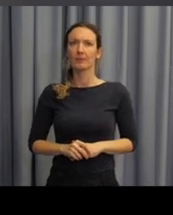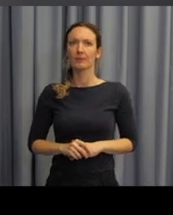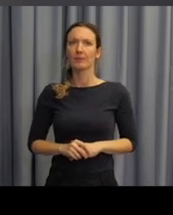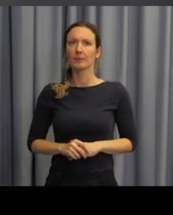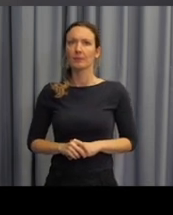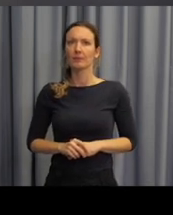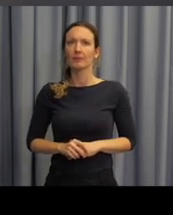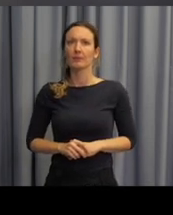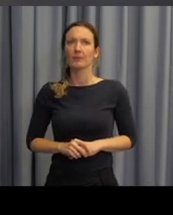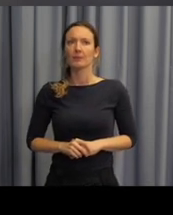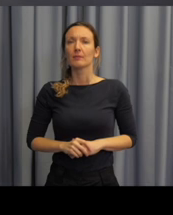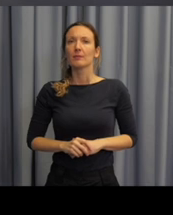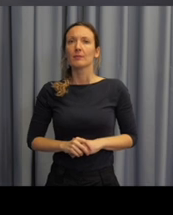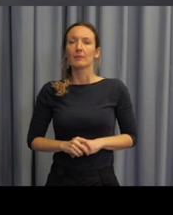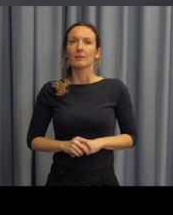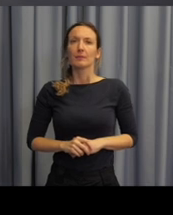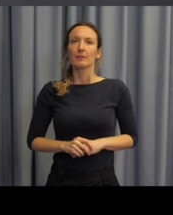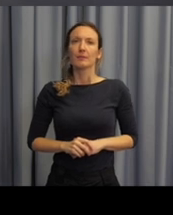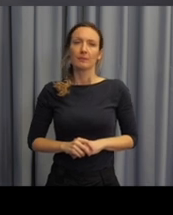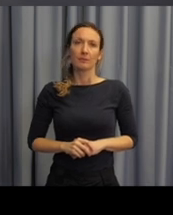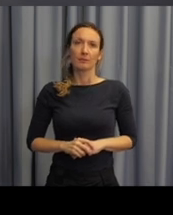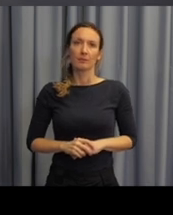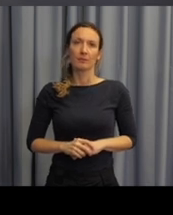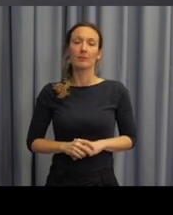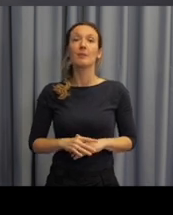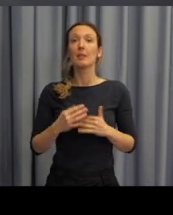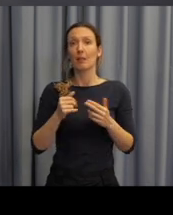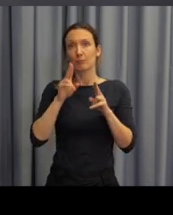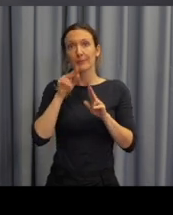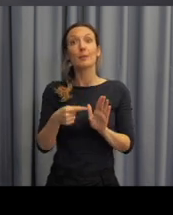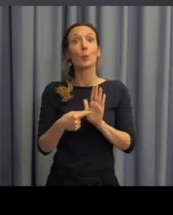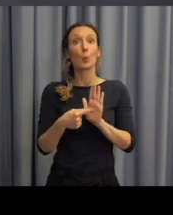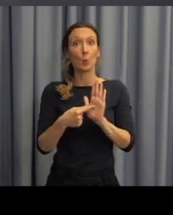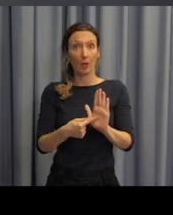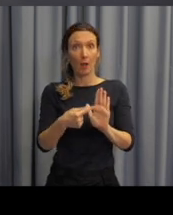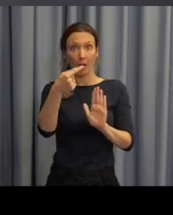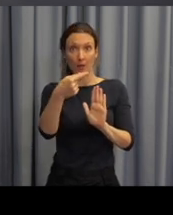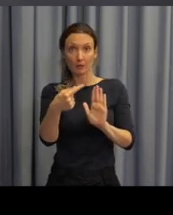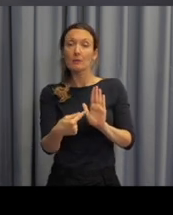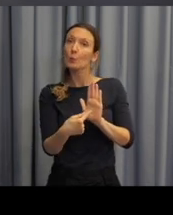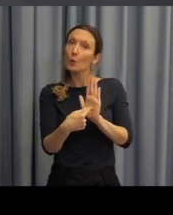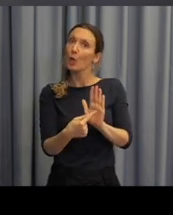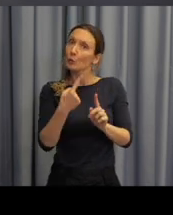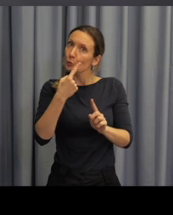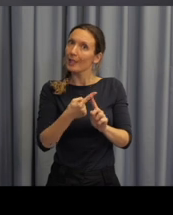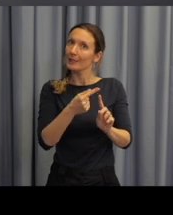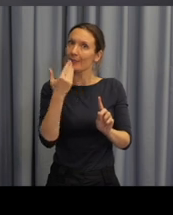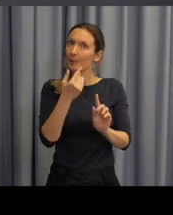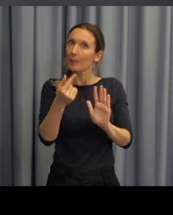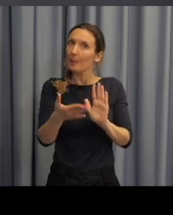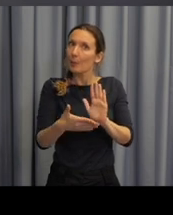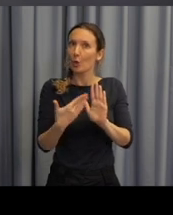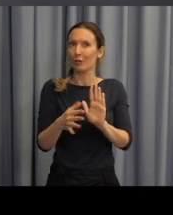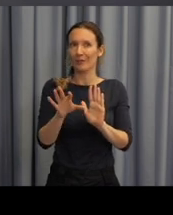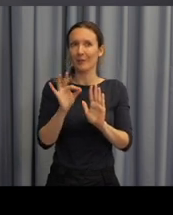A přejdu k ukázkám, na kterých budu demonstrovat některé jevy. Zde